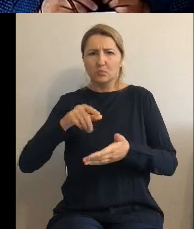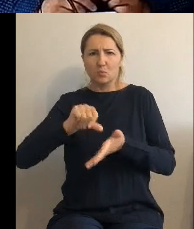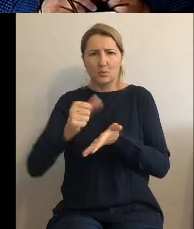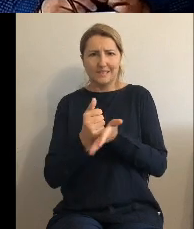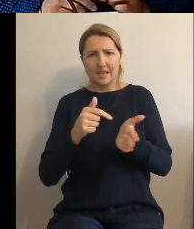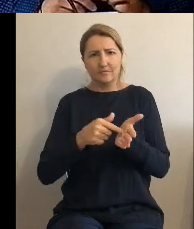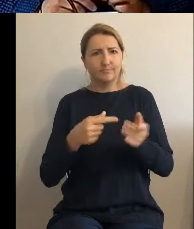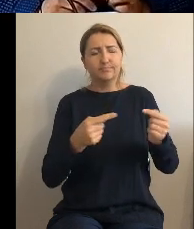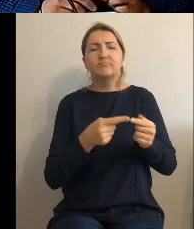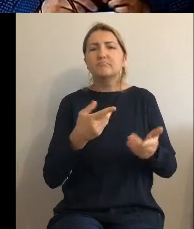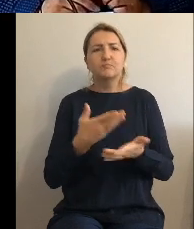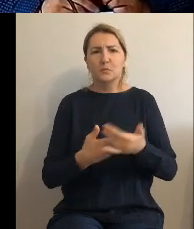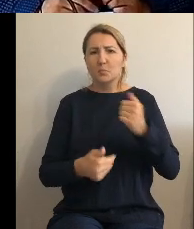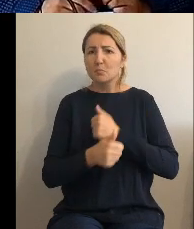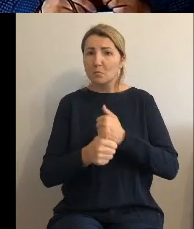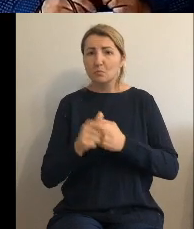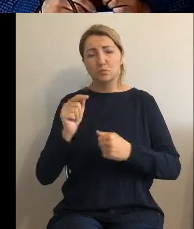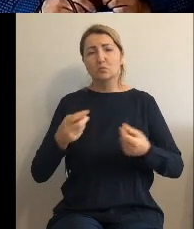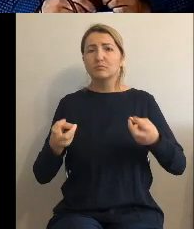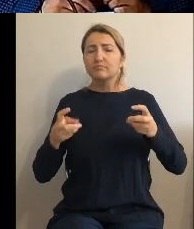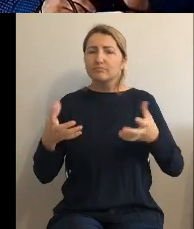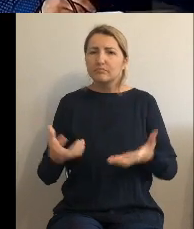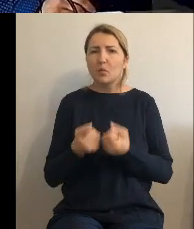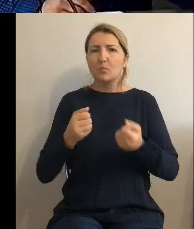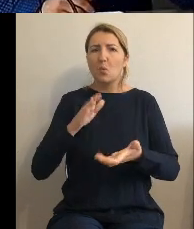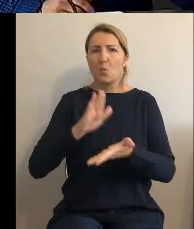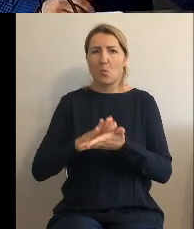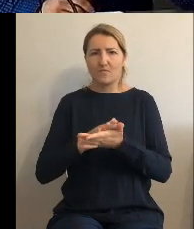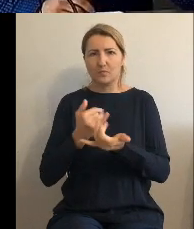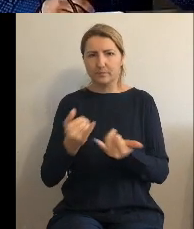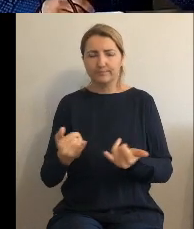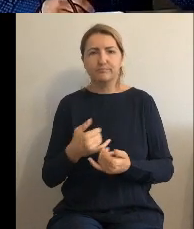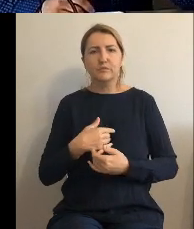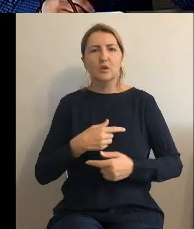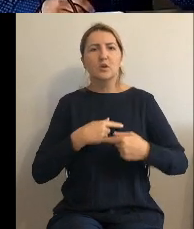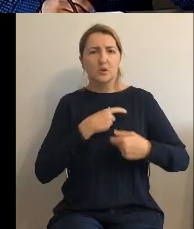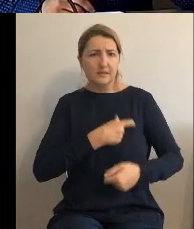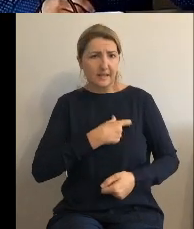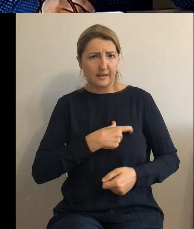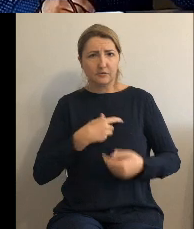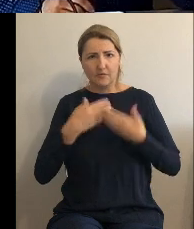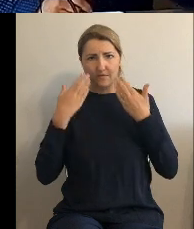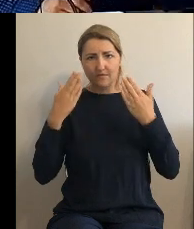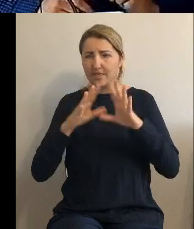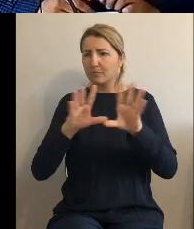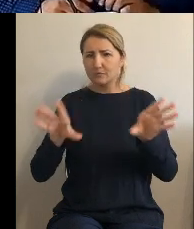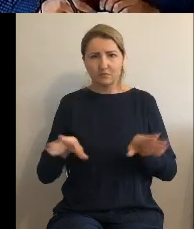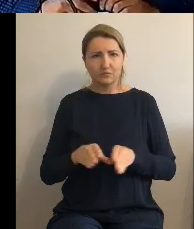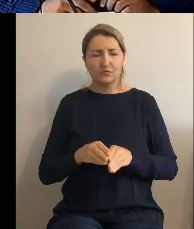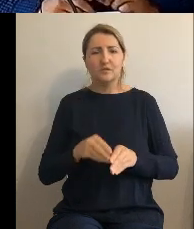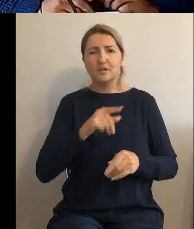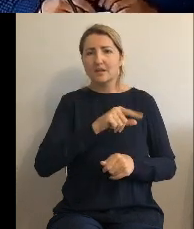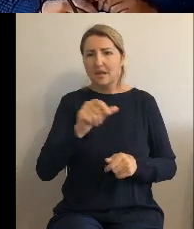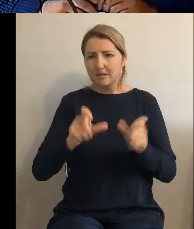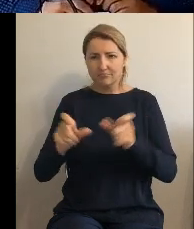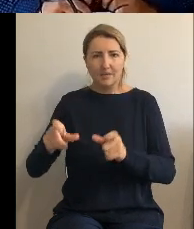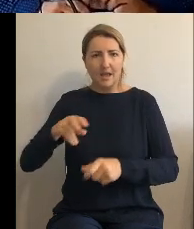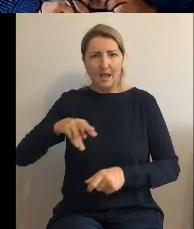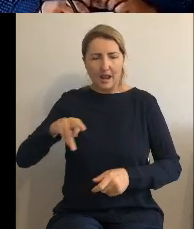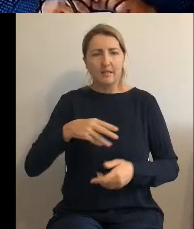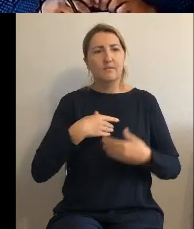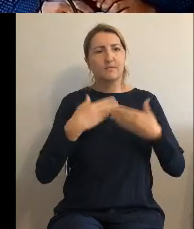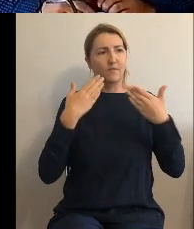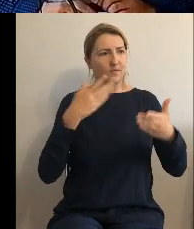podjęcia pilnych uchwał. Serdecznie teraz witam Szanownych Radnych. Witam Pana Wójta Waldemara Kurkowskiego, Panią